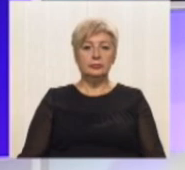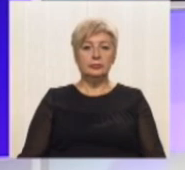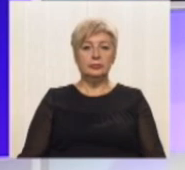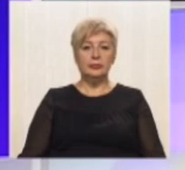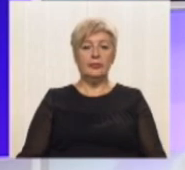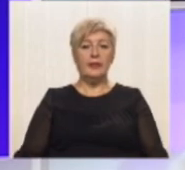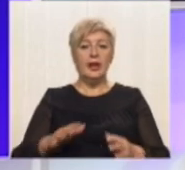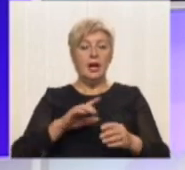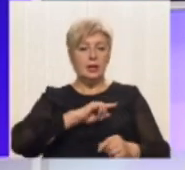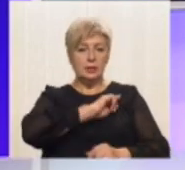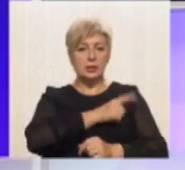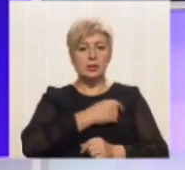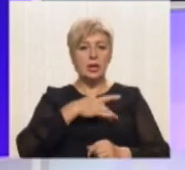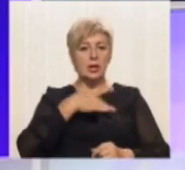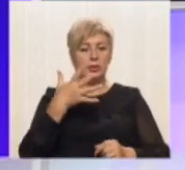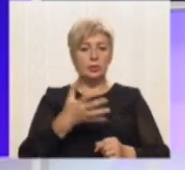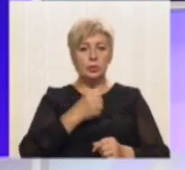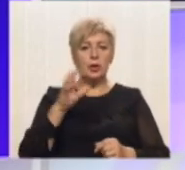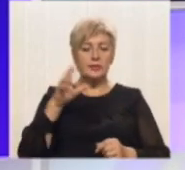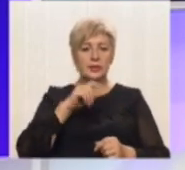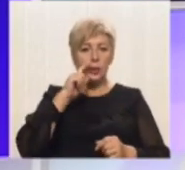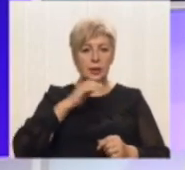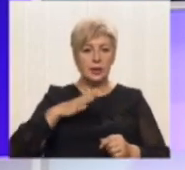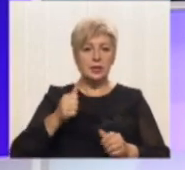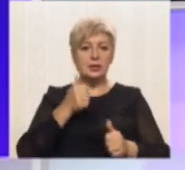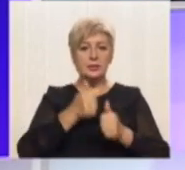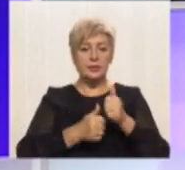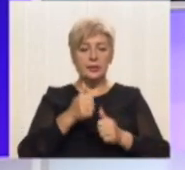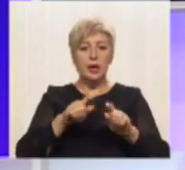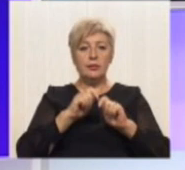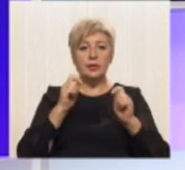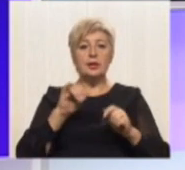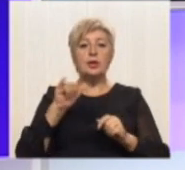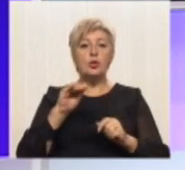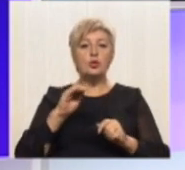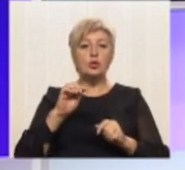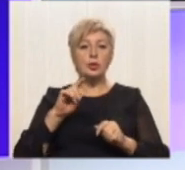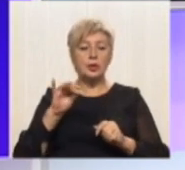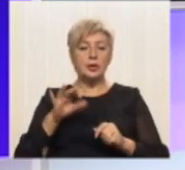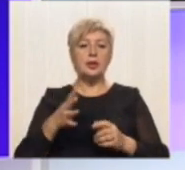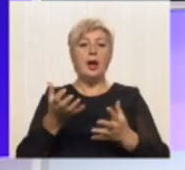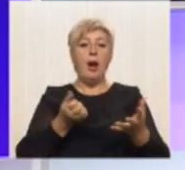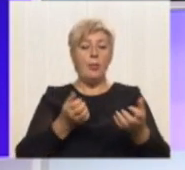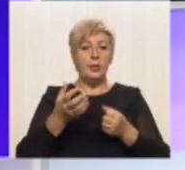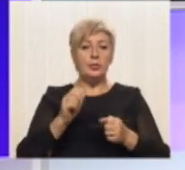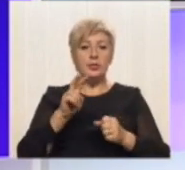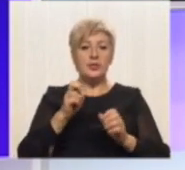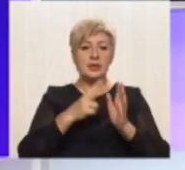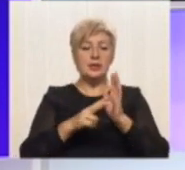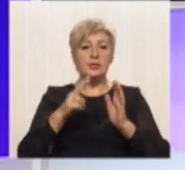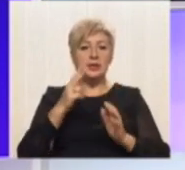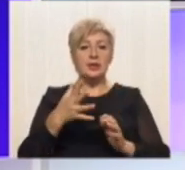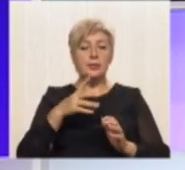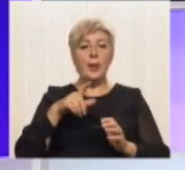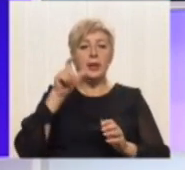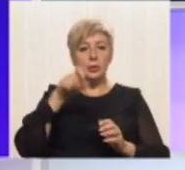Сила духу. Всеукраїнську спартакіаду з такою назвою відкрили в Ужгороді. Участь в беруть 275 людей з інвалідністю з